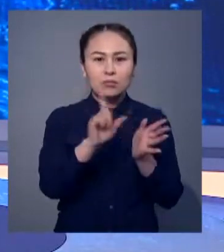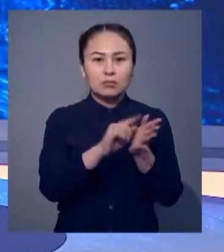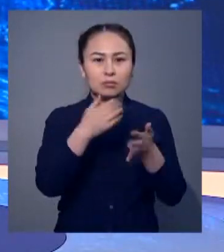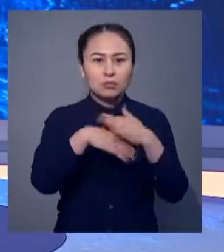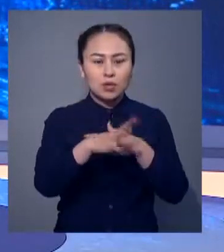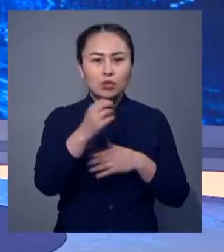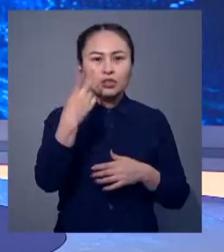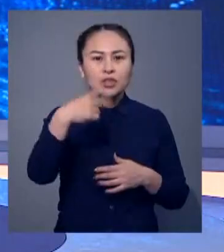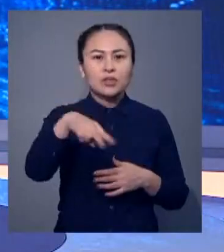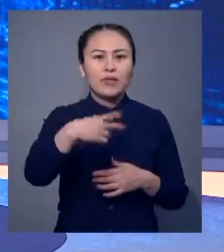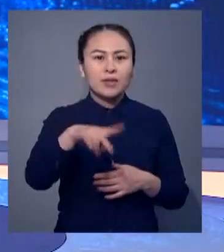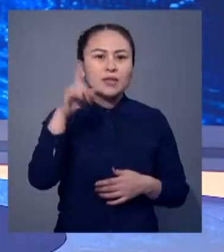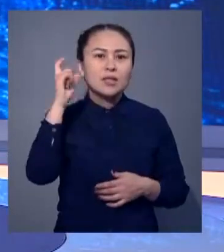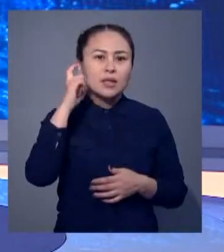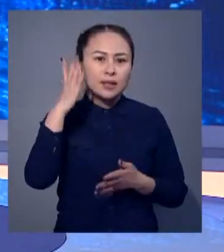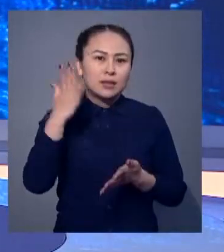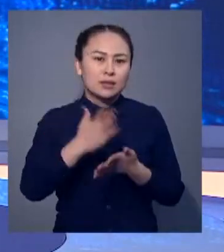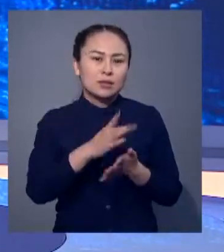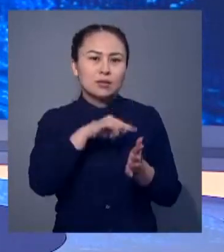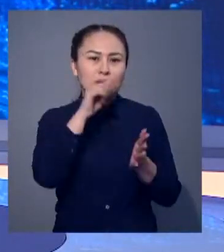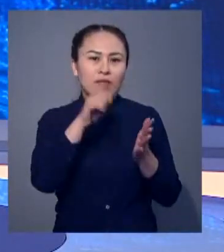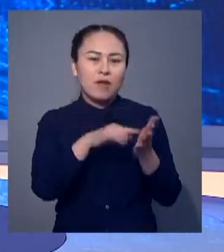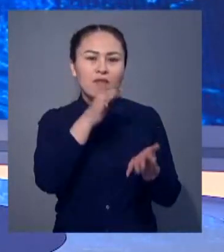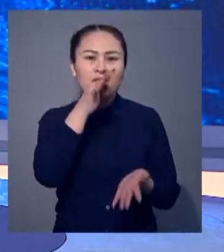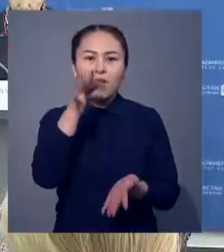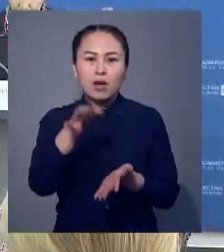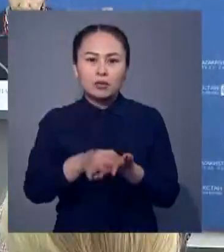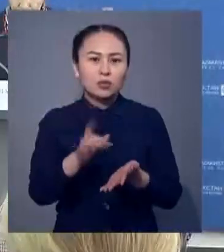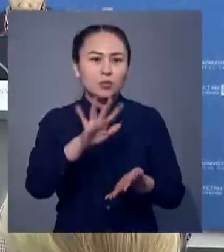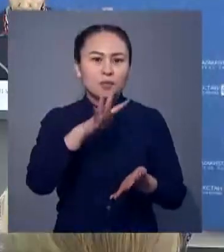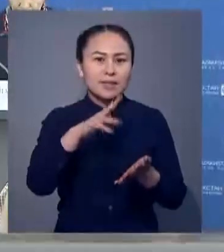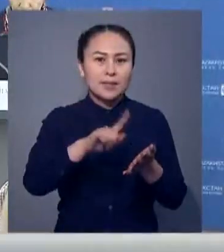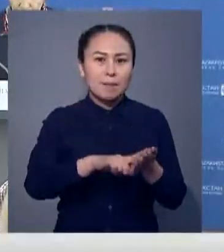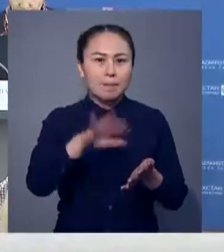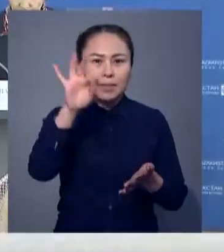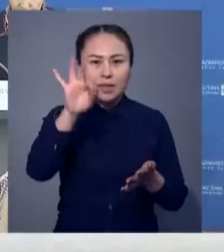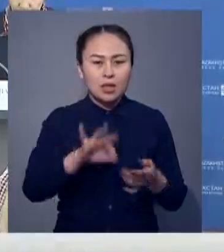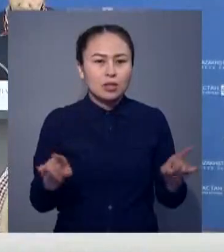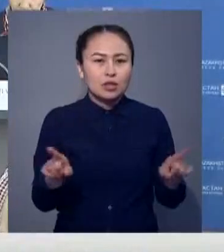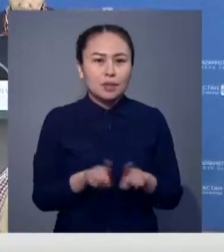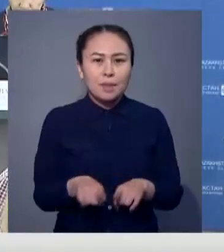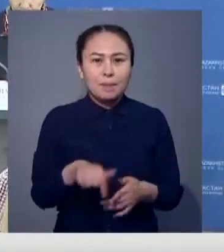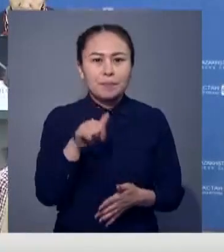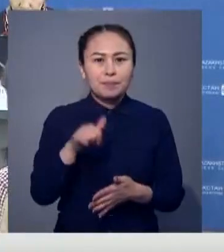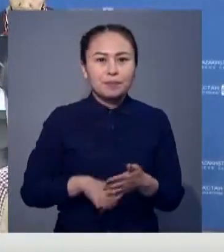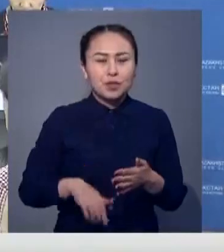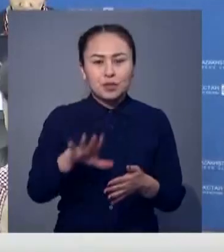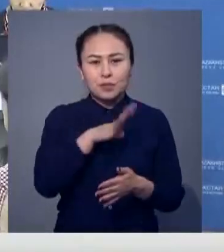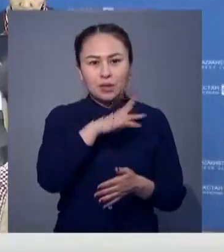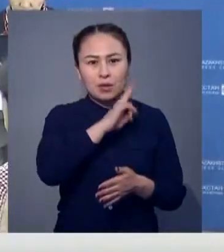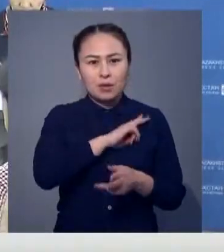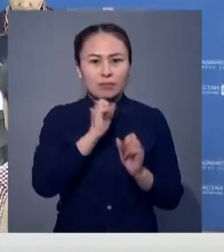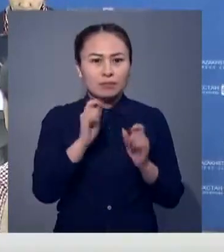шығуын әлі жерма жыл бар. Сауылнамаға жауап берген жұмыс сөз келіншектердің 27%-і дәл осы себепке байланысты жұмысқа